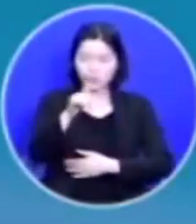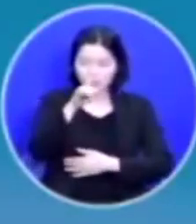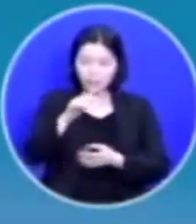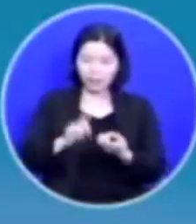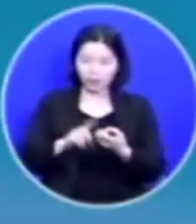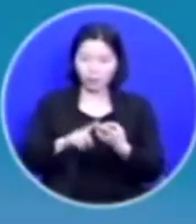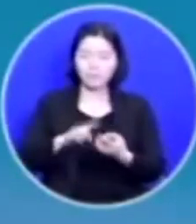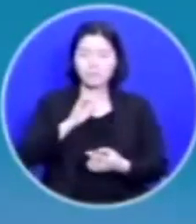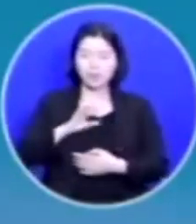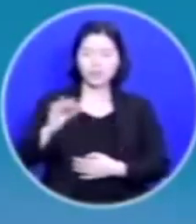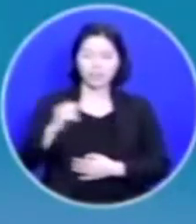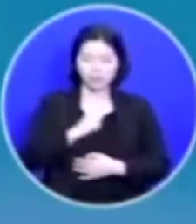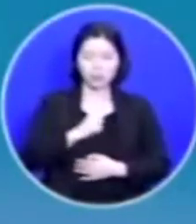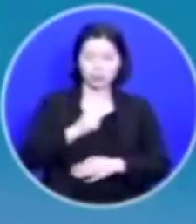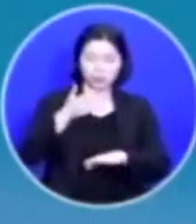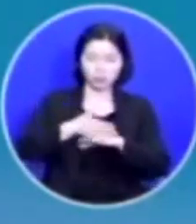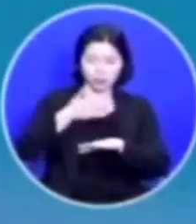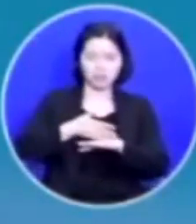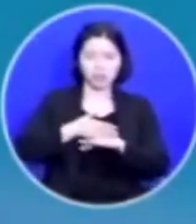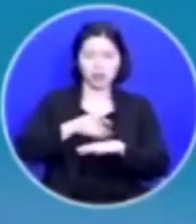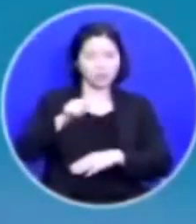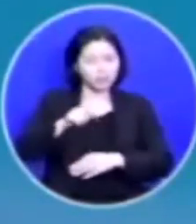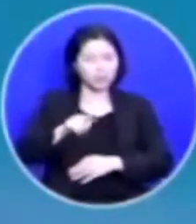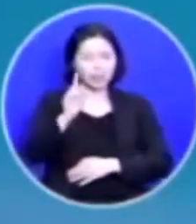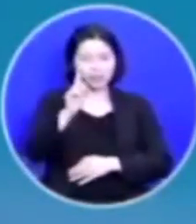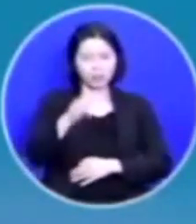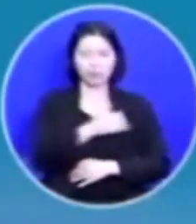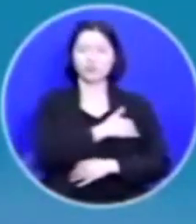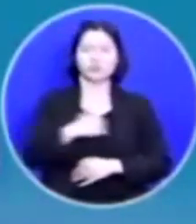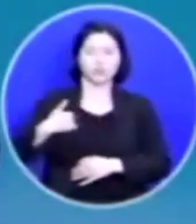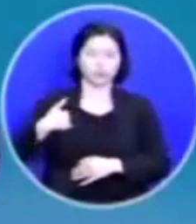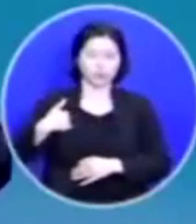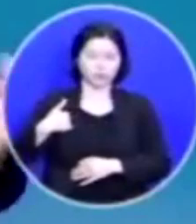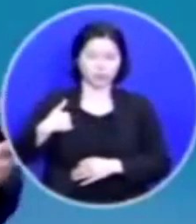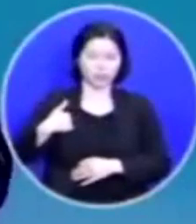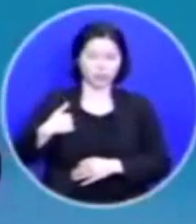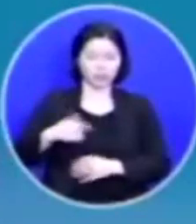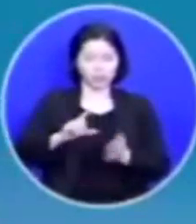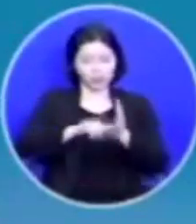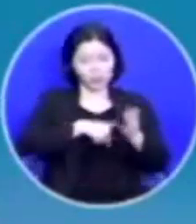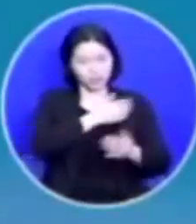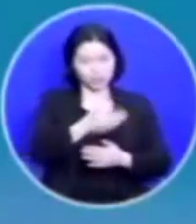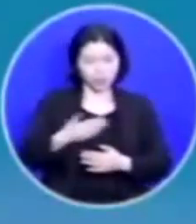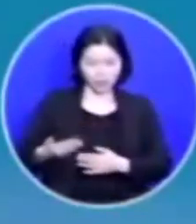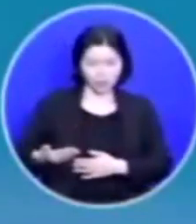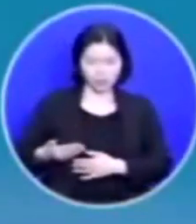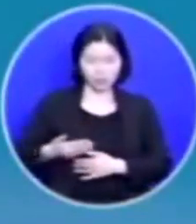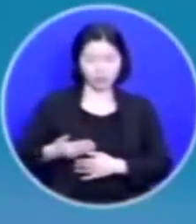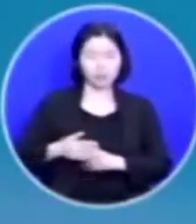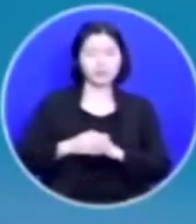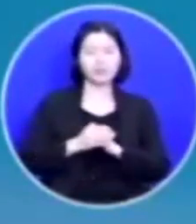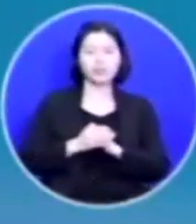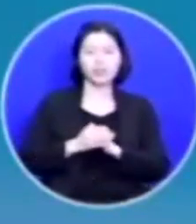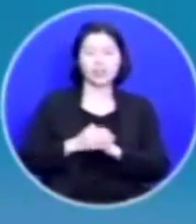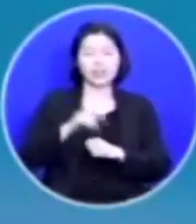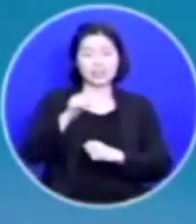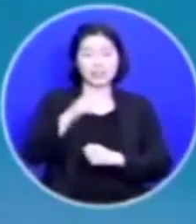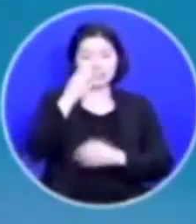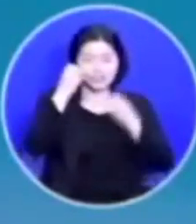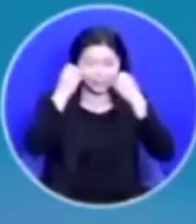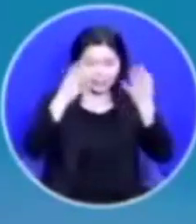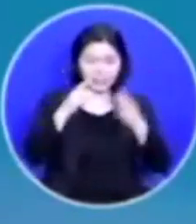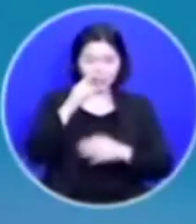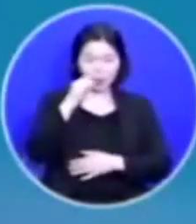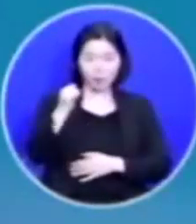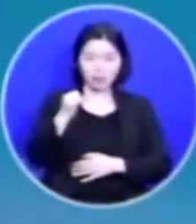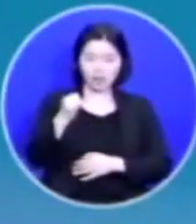감사했어요 그것으로 충분했어요 세월이 한참을 흐르고 그 새어머니와